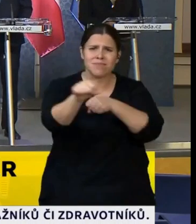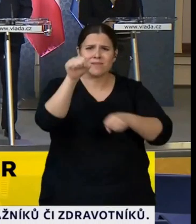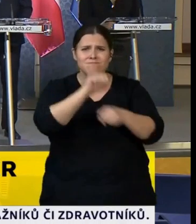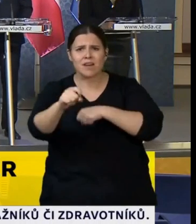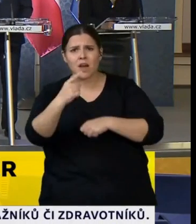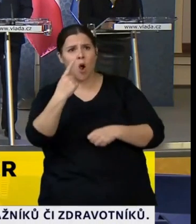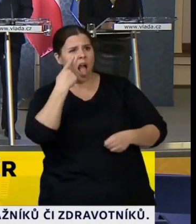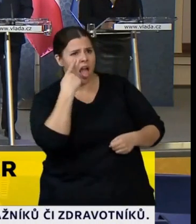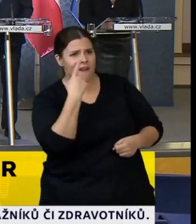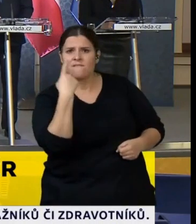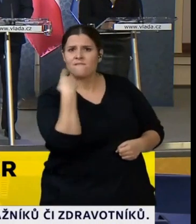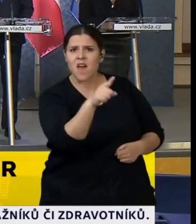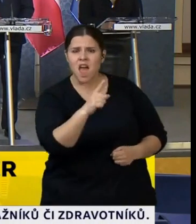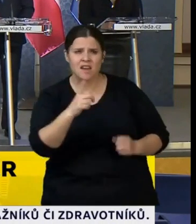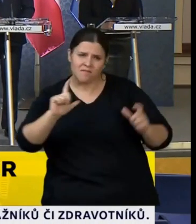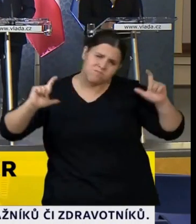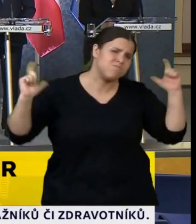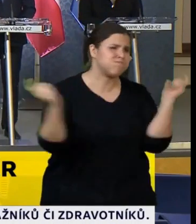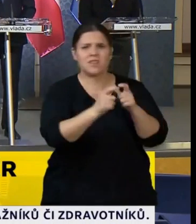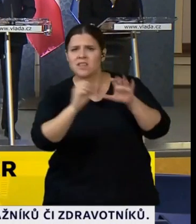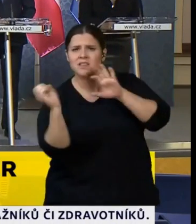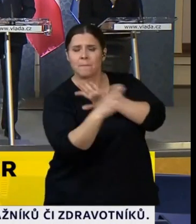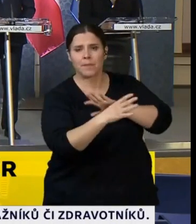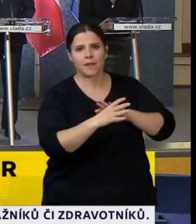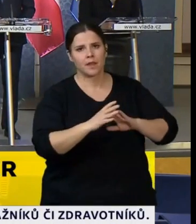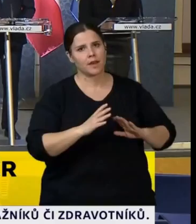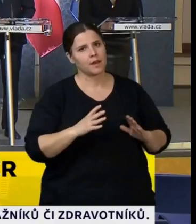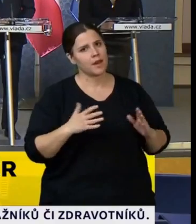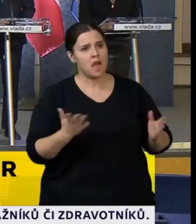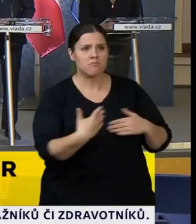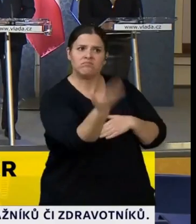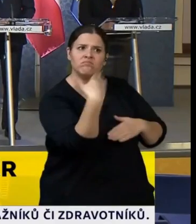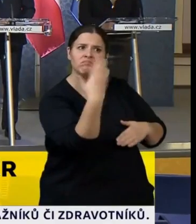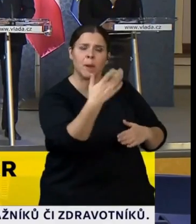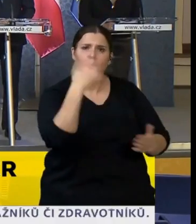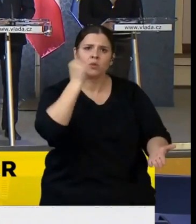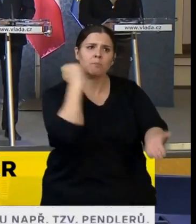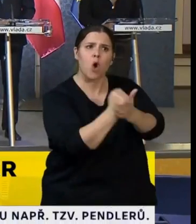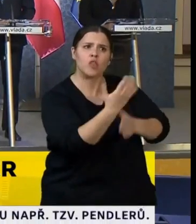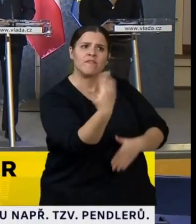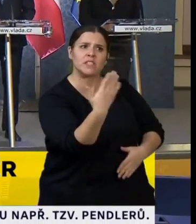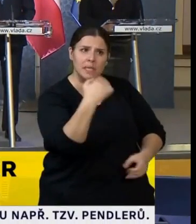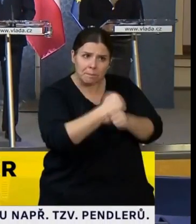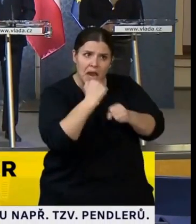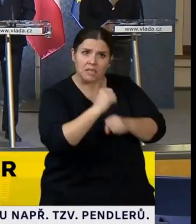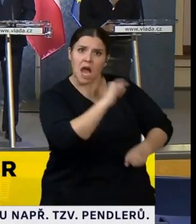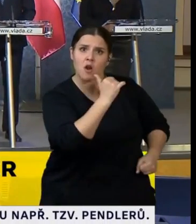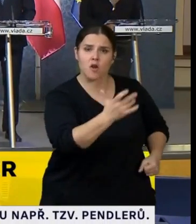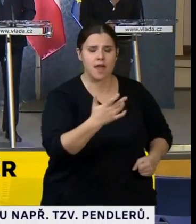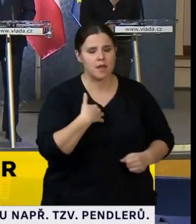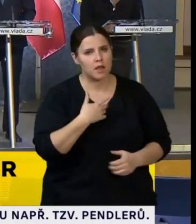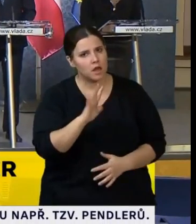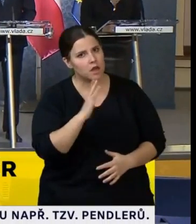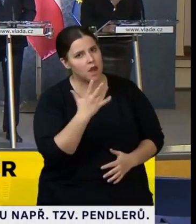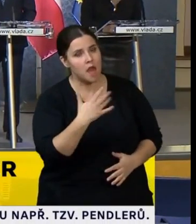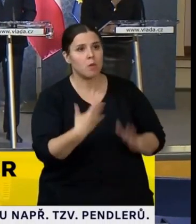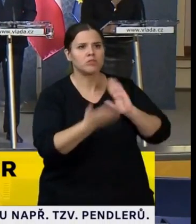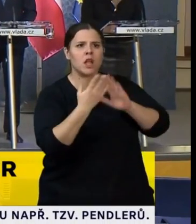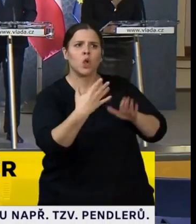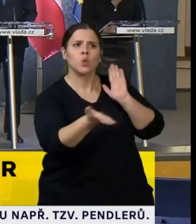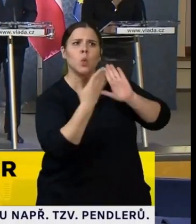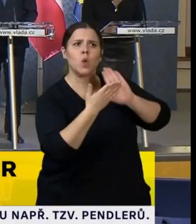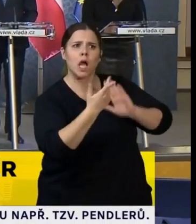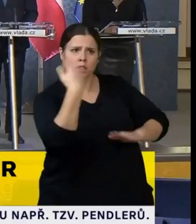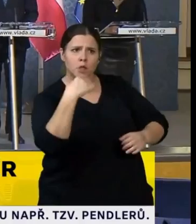je policie bude honit lidi a nutit je, aby se prokazovali, jestli mají papír na to, jdou do práce, nebo jestli mají papír na to, jdou nakupovat.